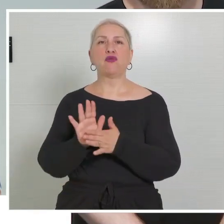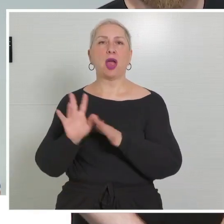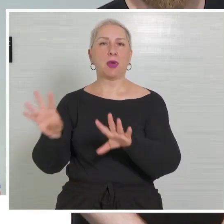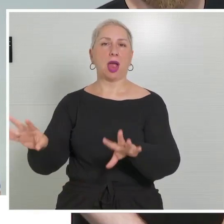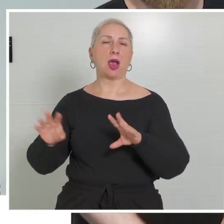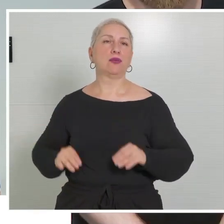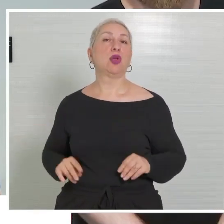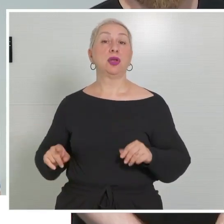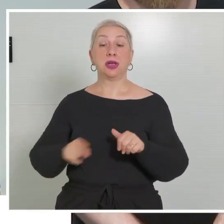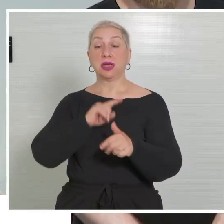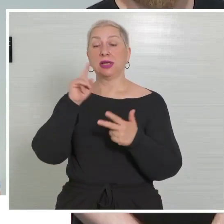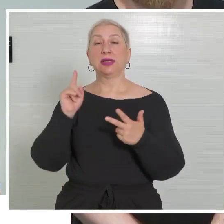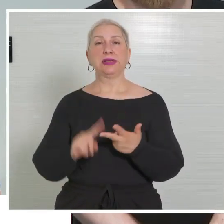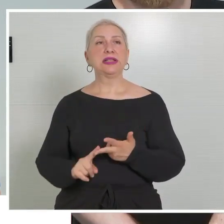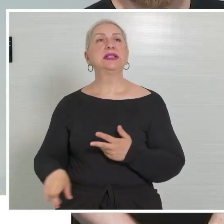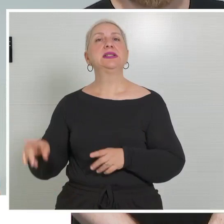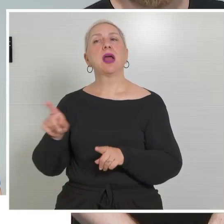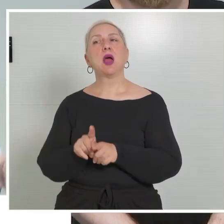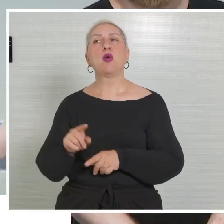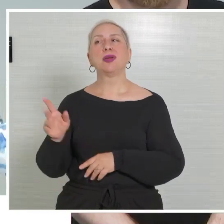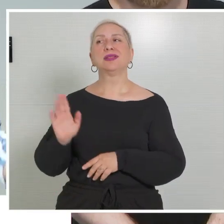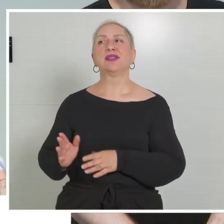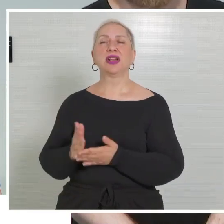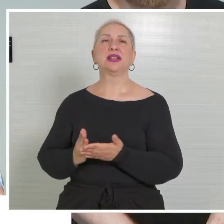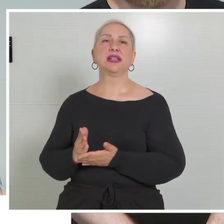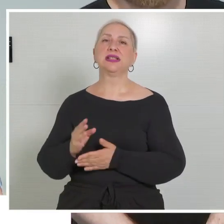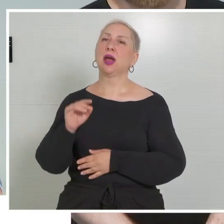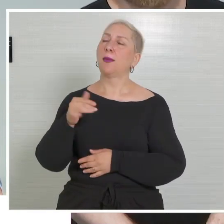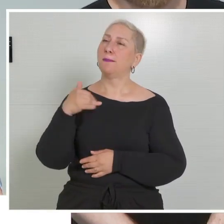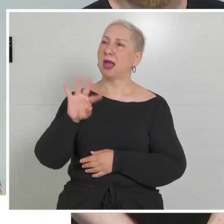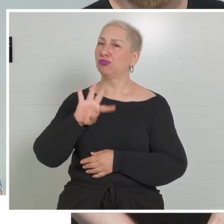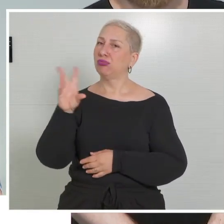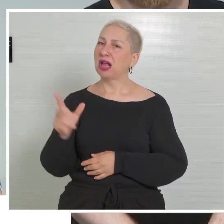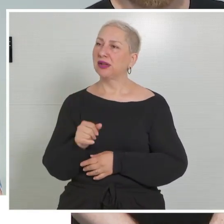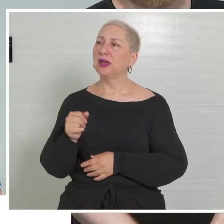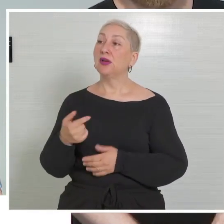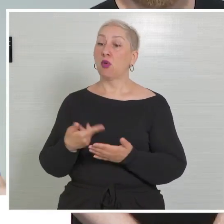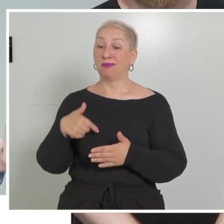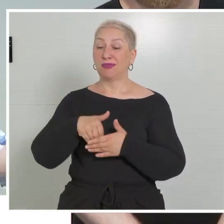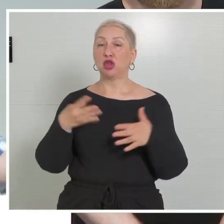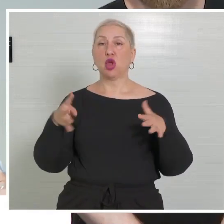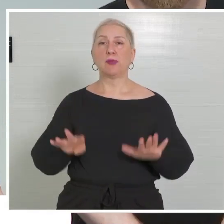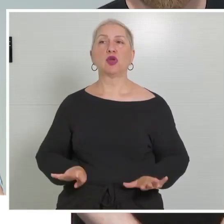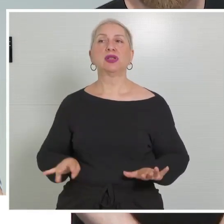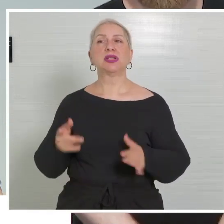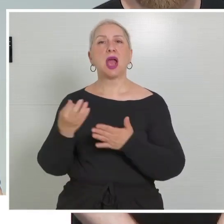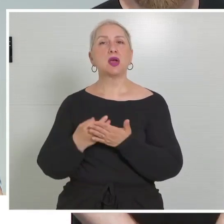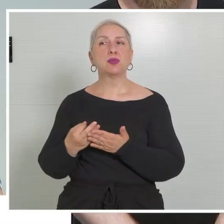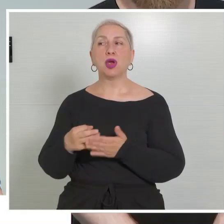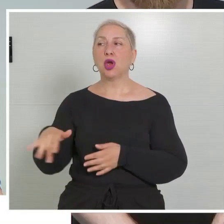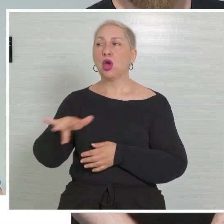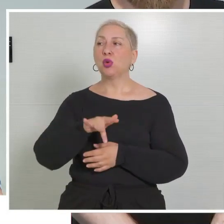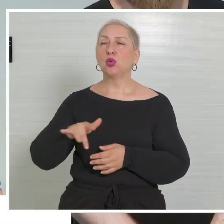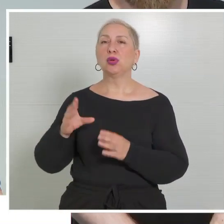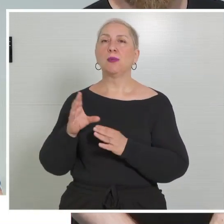wird damit der Zivildienst auch attraktiver, weil ich nach diesen neun Monaten eine abgeschlossene Ausbildung, dieses Grundmodul in der